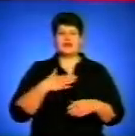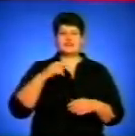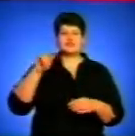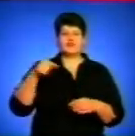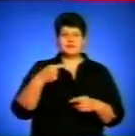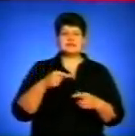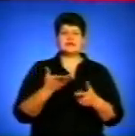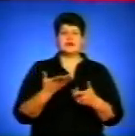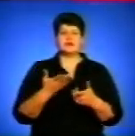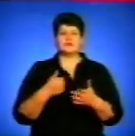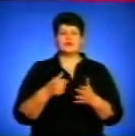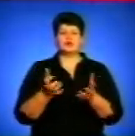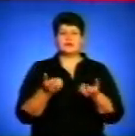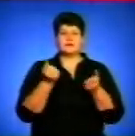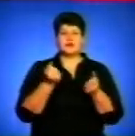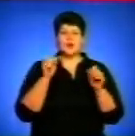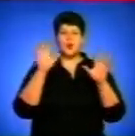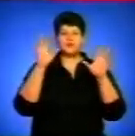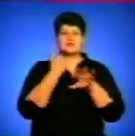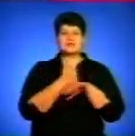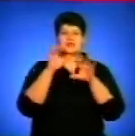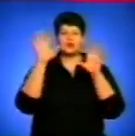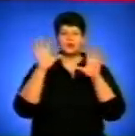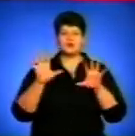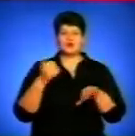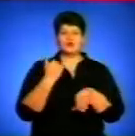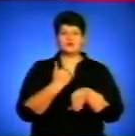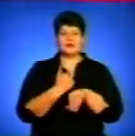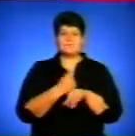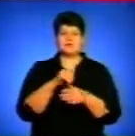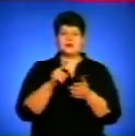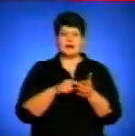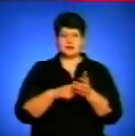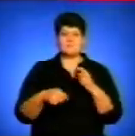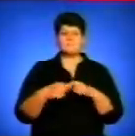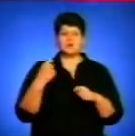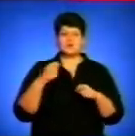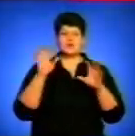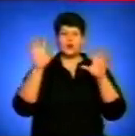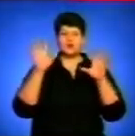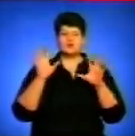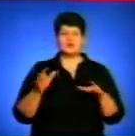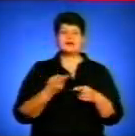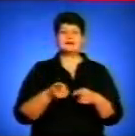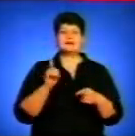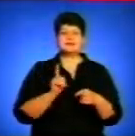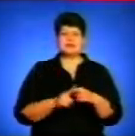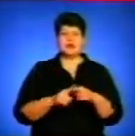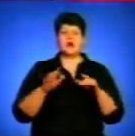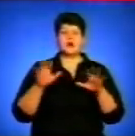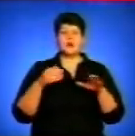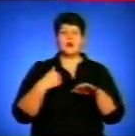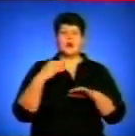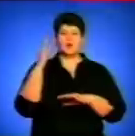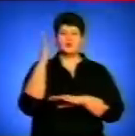Конституції. А на сьогоднішній день основним порушенням Конституції в сесійній залі – це є голосування